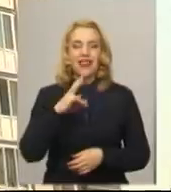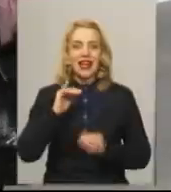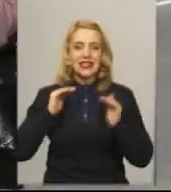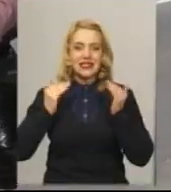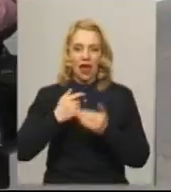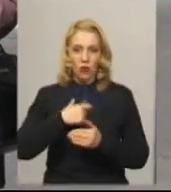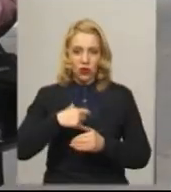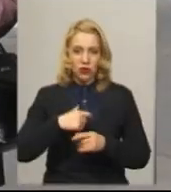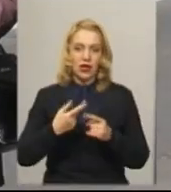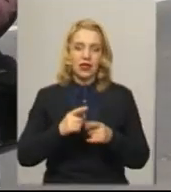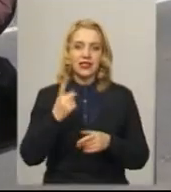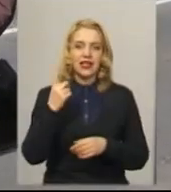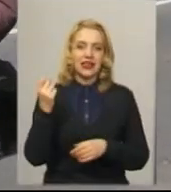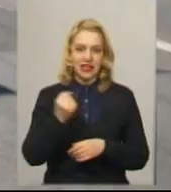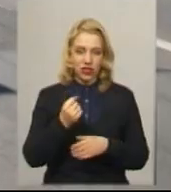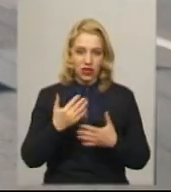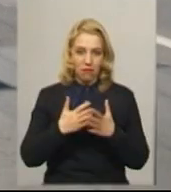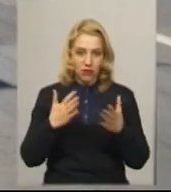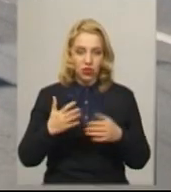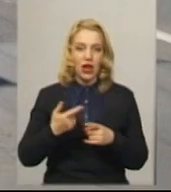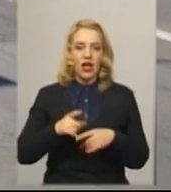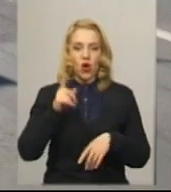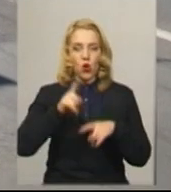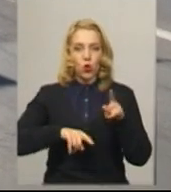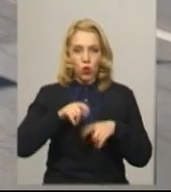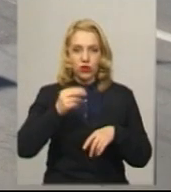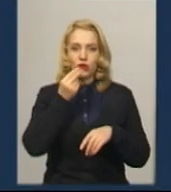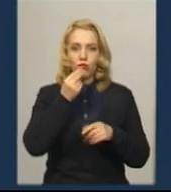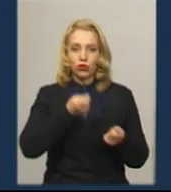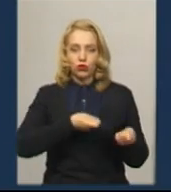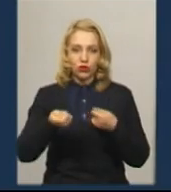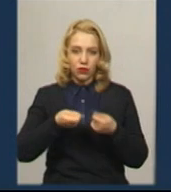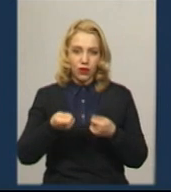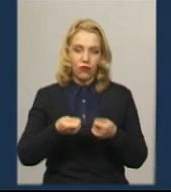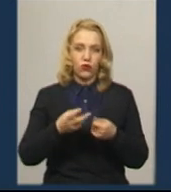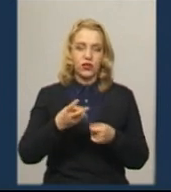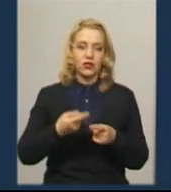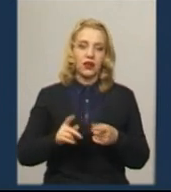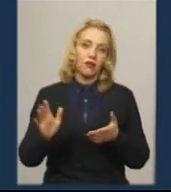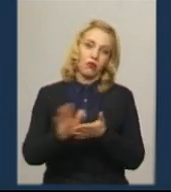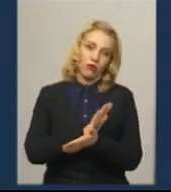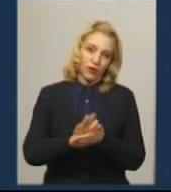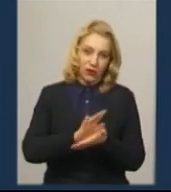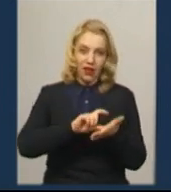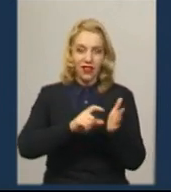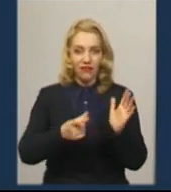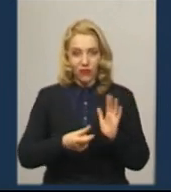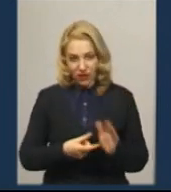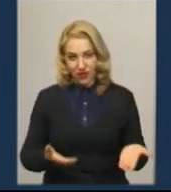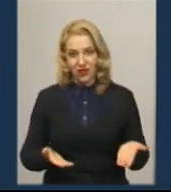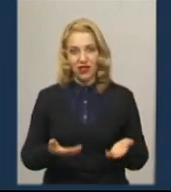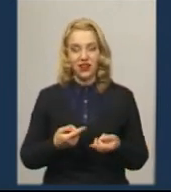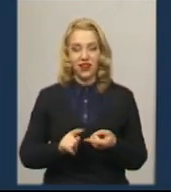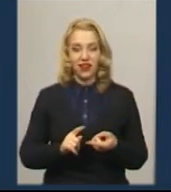Додає, продукти їм привозять родичі, залишають біля дверей, працюють дистанційно. Поприбирали в куртилі, віля картину